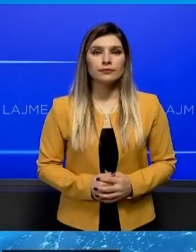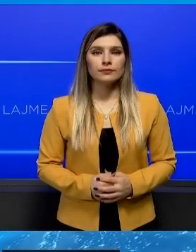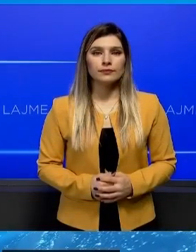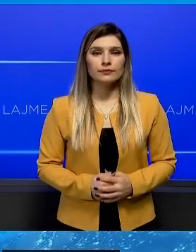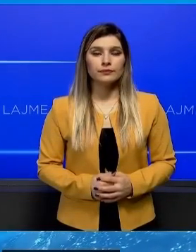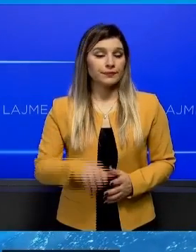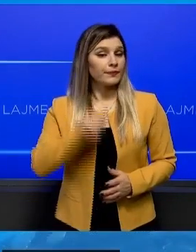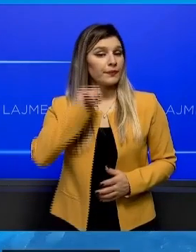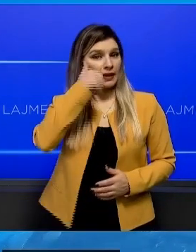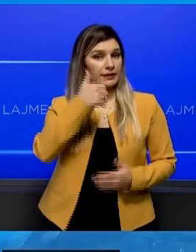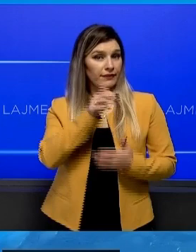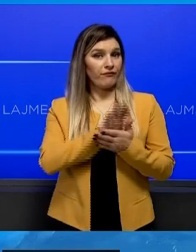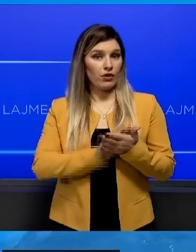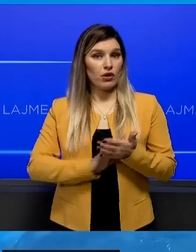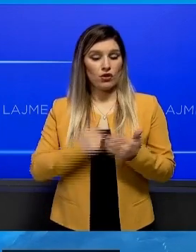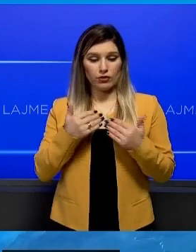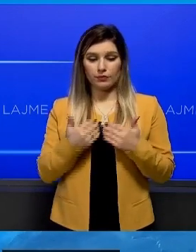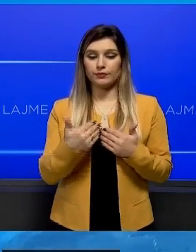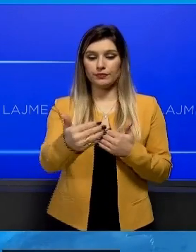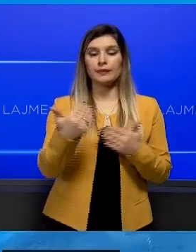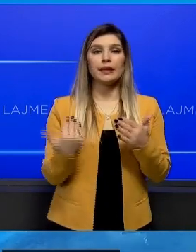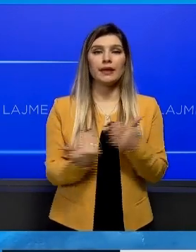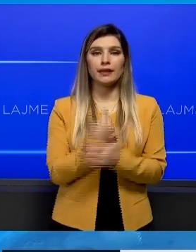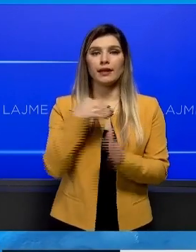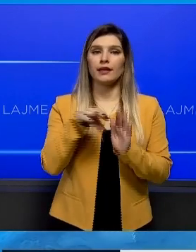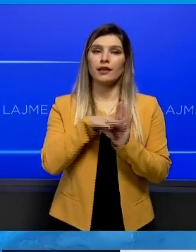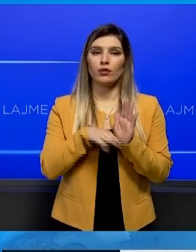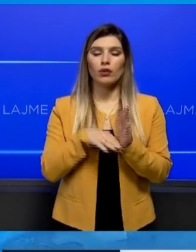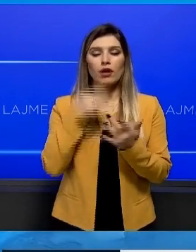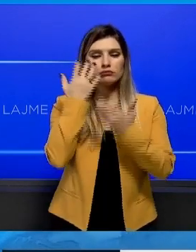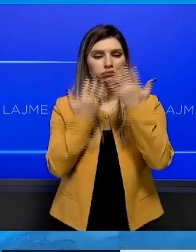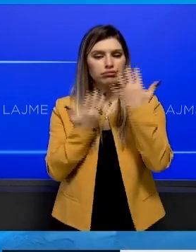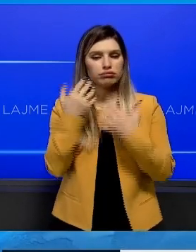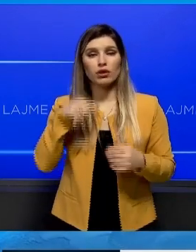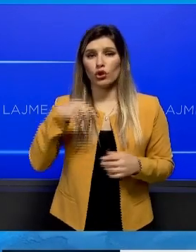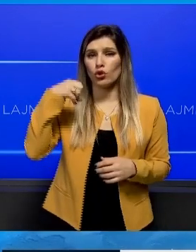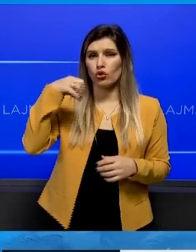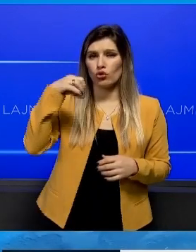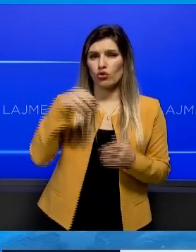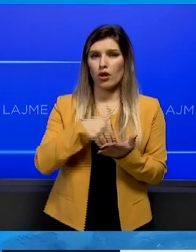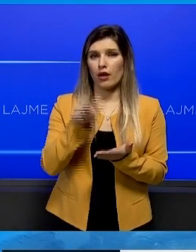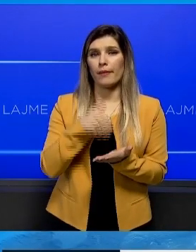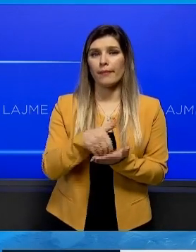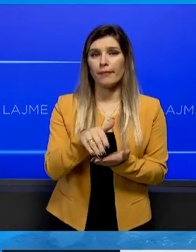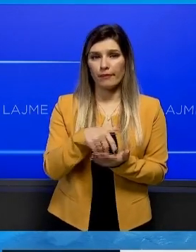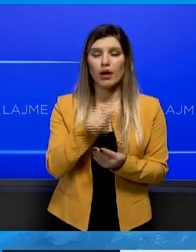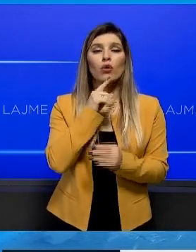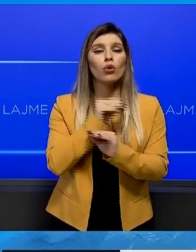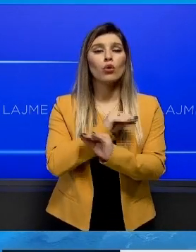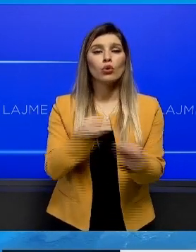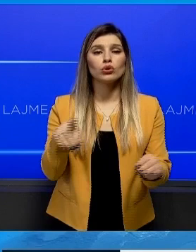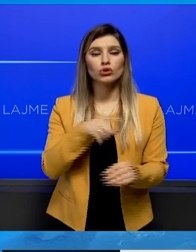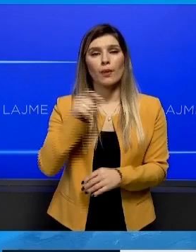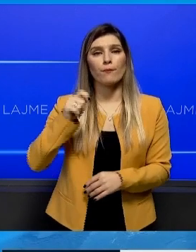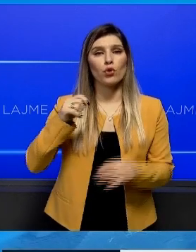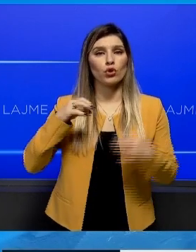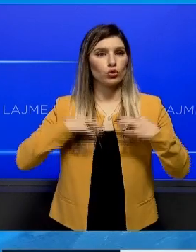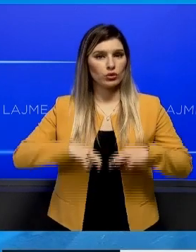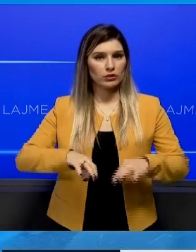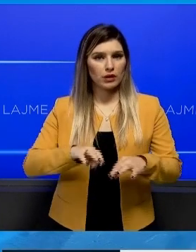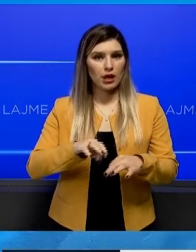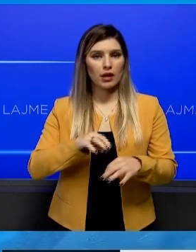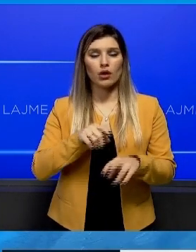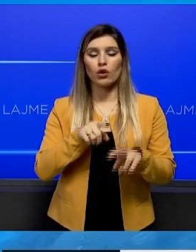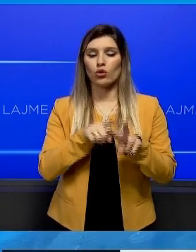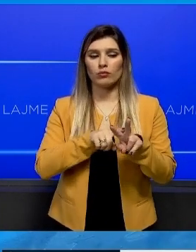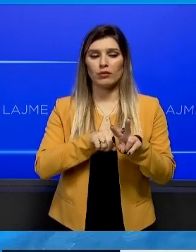Prej nesër të nëruar shikues hy në fuqi tarifat të reja të energjisë elektrike. Kjo bëj ditur nga kryetari i bordit të ZRS, Ymer